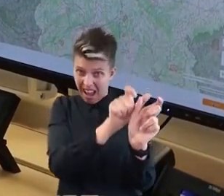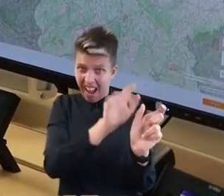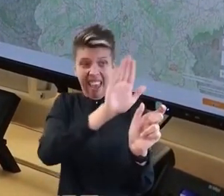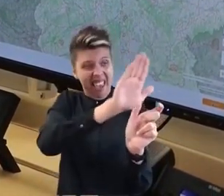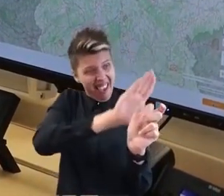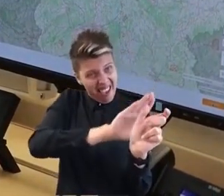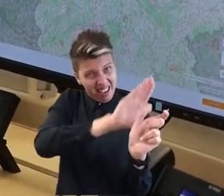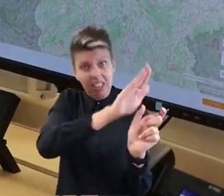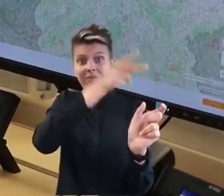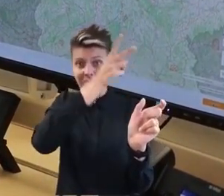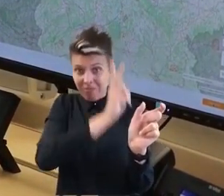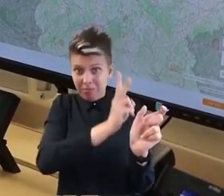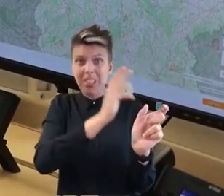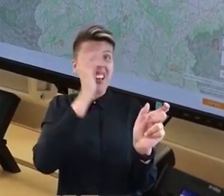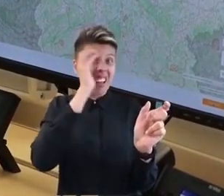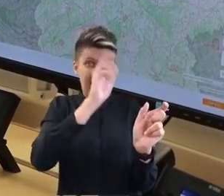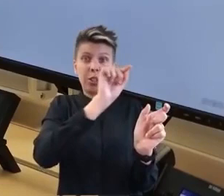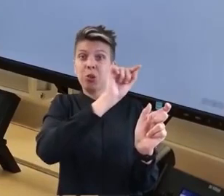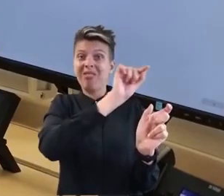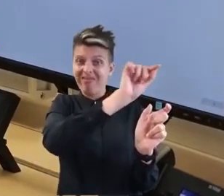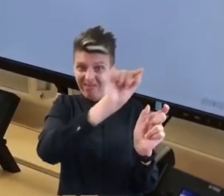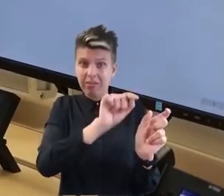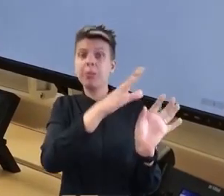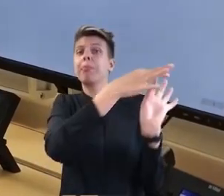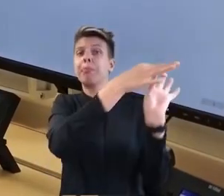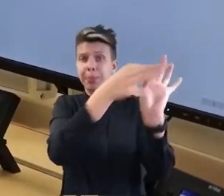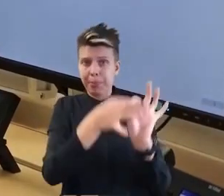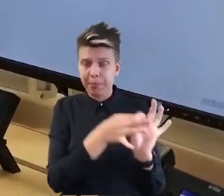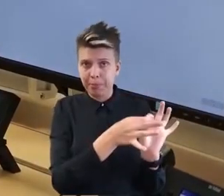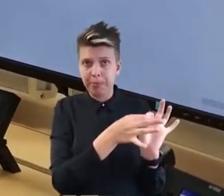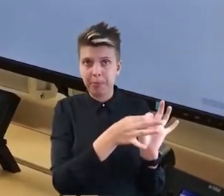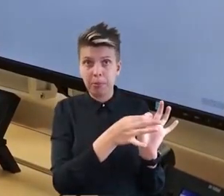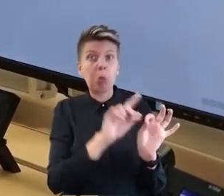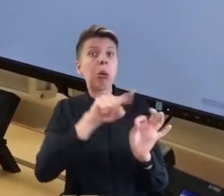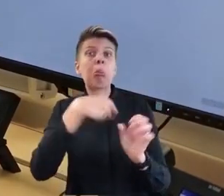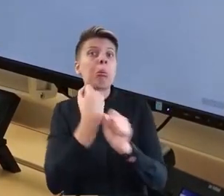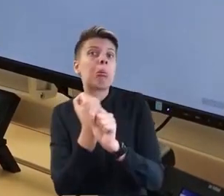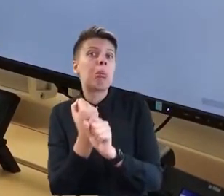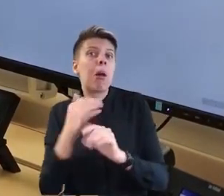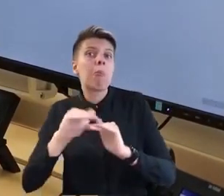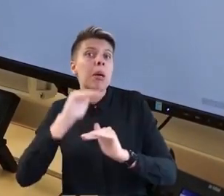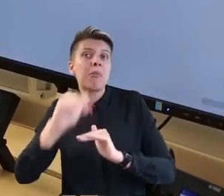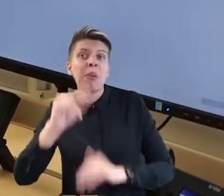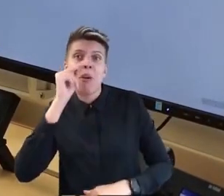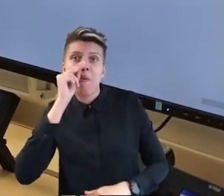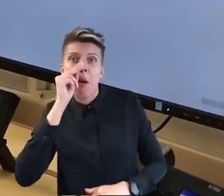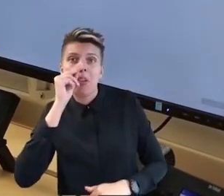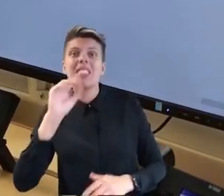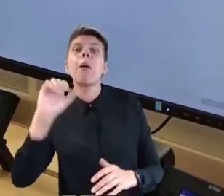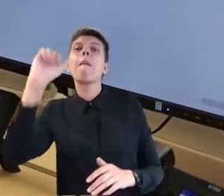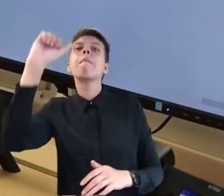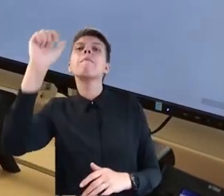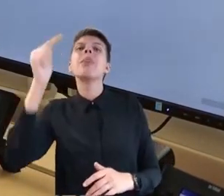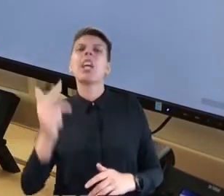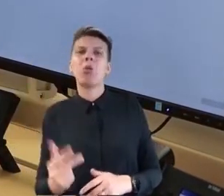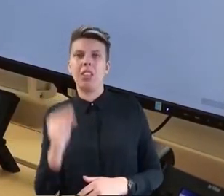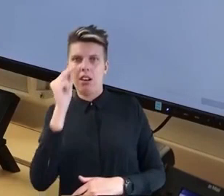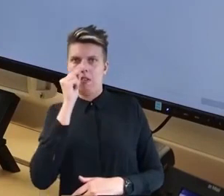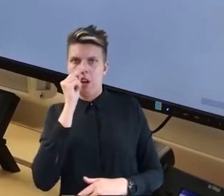tatsächlich zu empfangen sind. Der nächste Arbeitsschritt folgt, nämlich zu sagen, welche Priorität hat diese Warnmeldung.